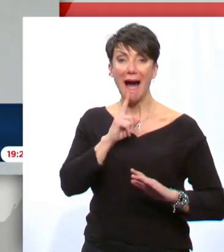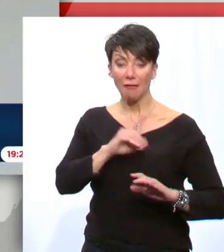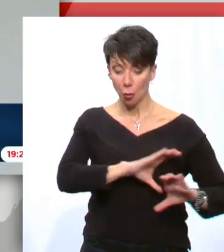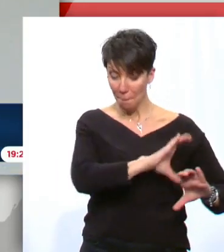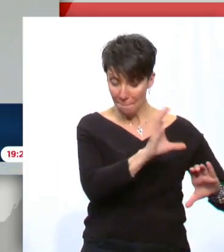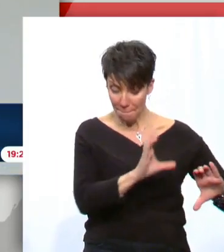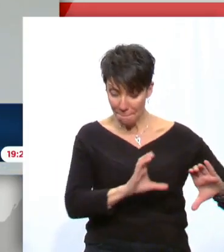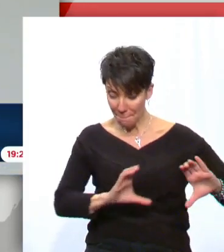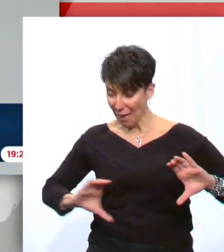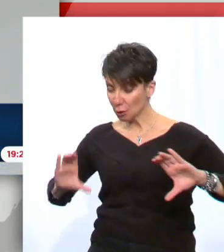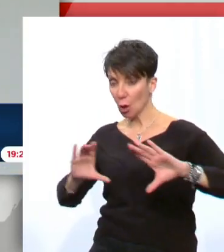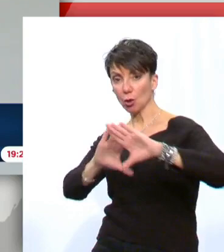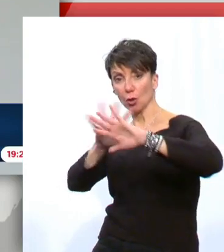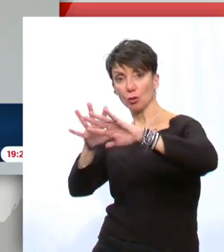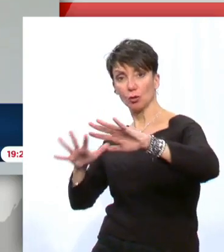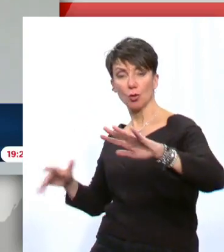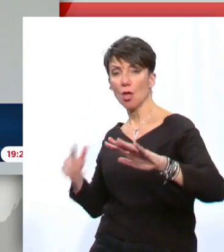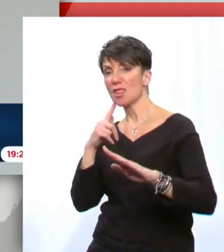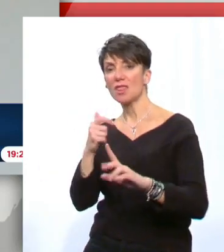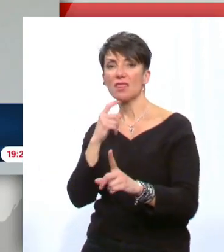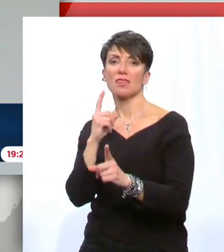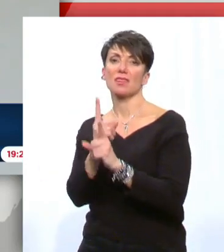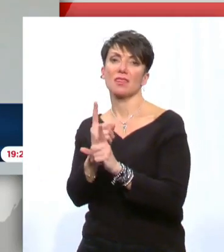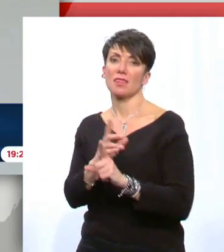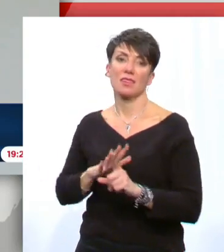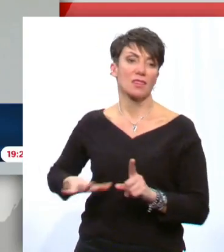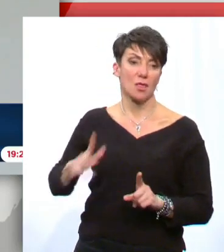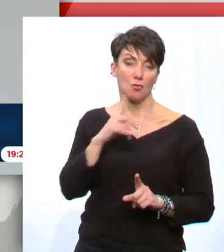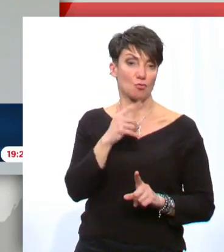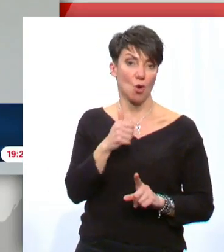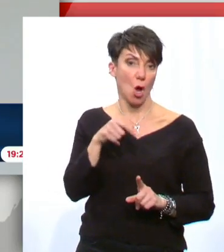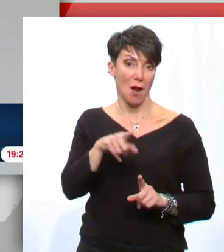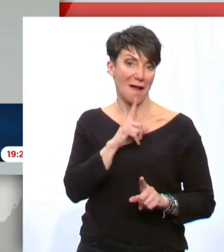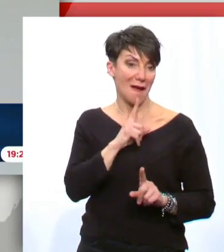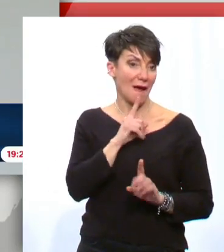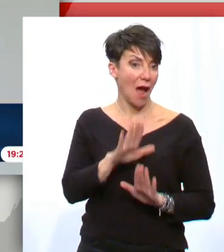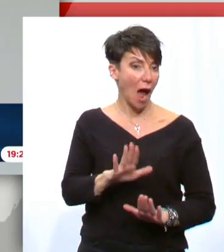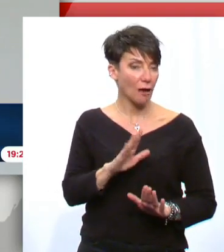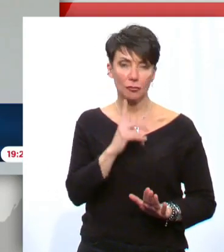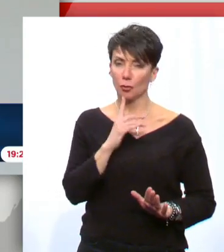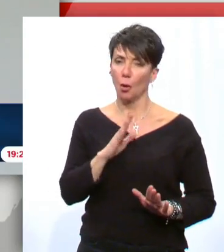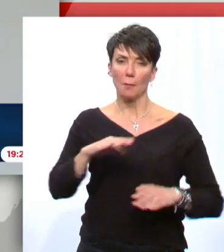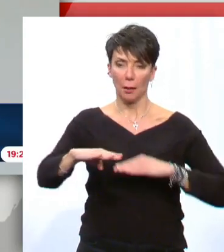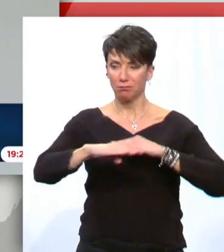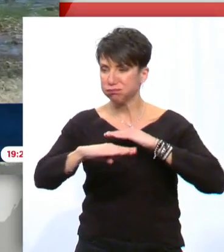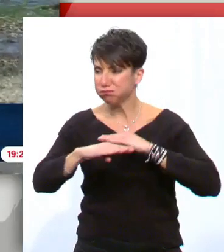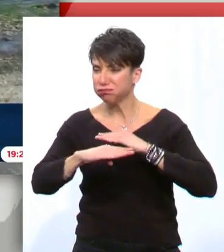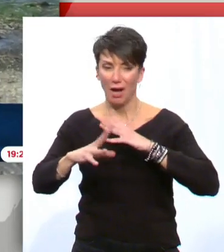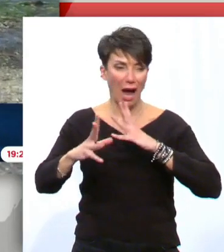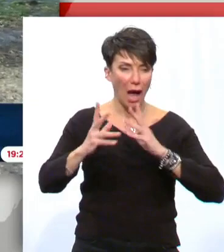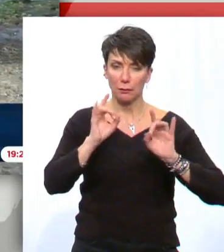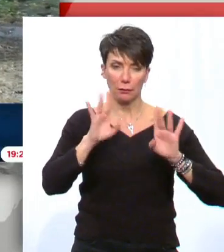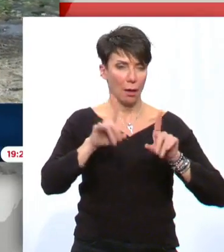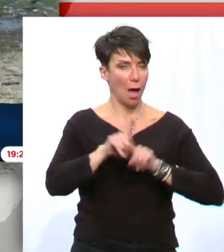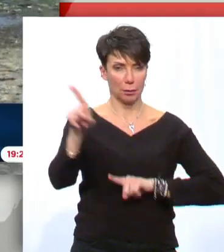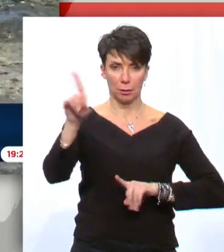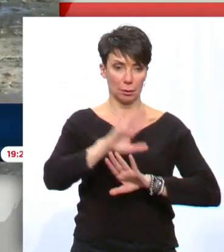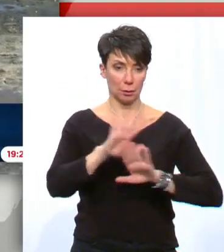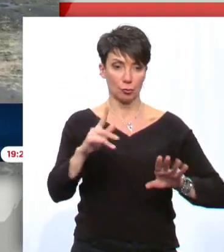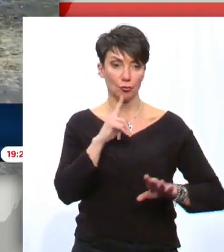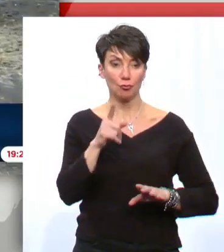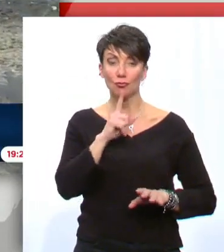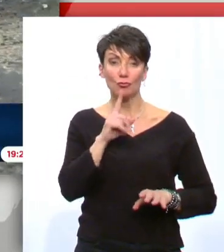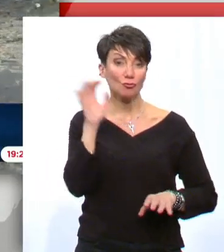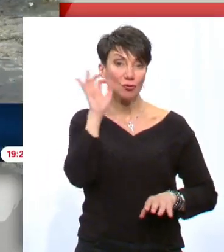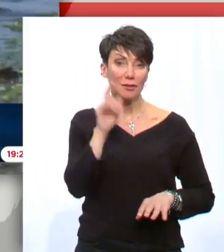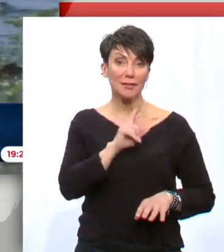Μεσογείου, όμως δεν είναι κάπου τοπικά ώστε να μπορούμε να το αποδώσουμε σε κάτι άλλο, σε κοινείς πλακώνης ή κάτι τέτοιο. Η ίδια εικόνα σήμερα και